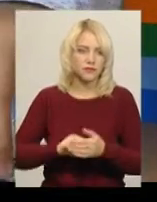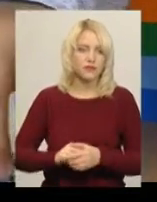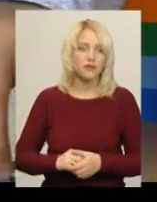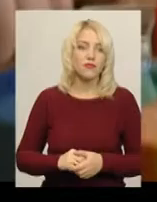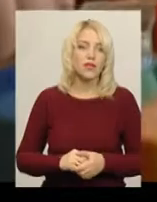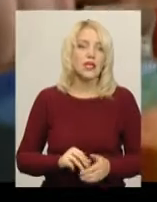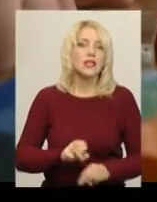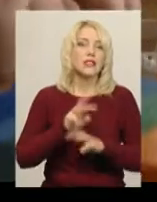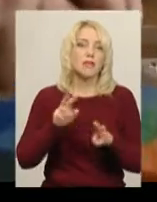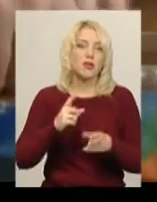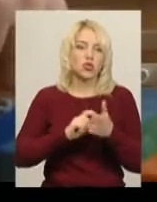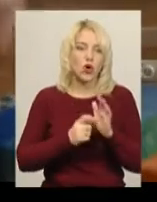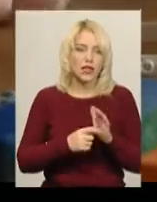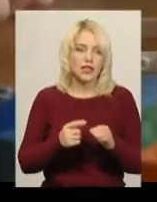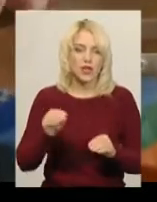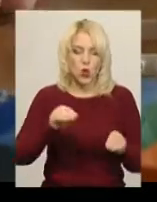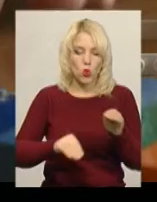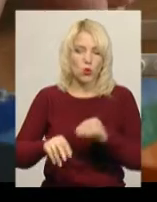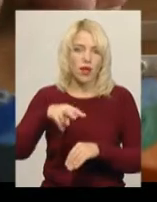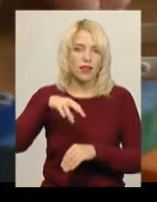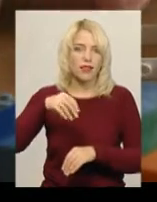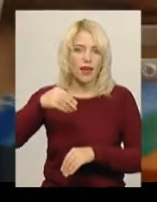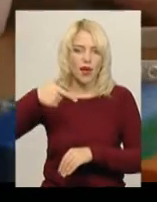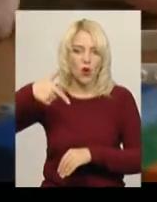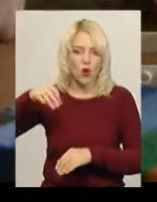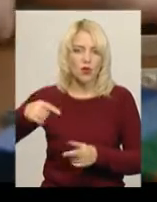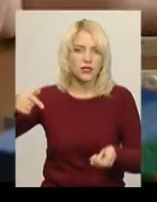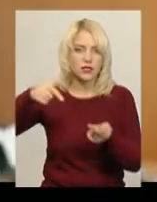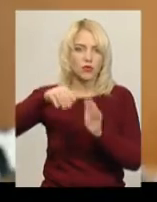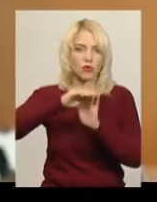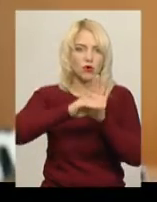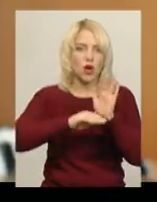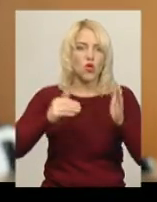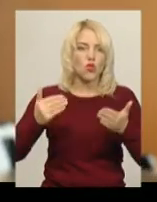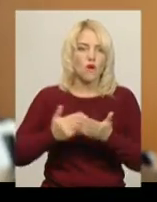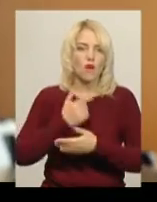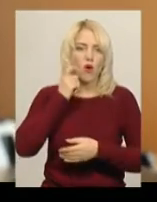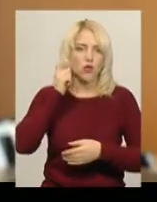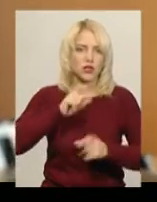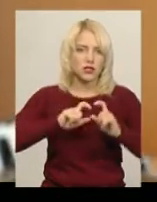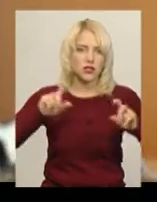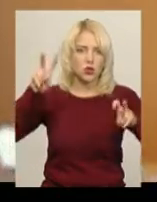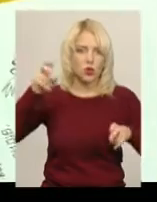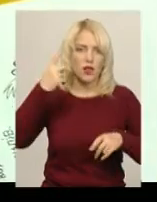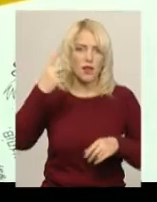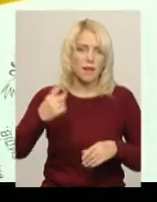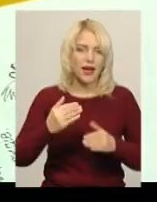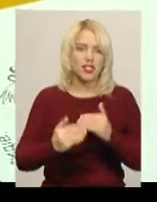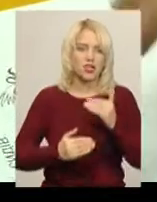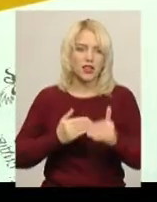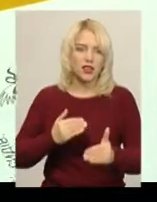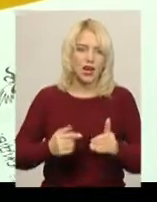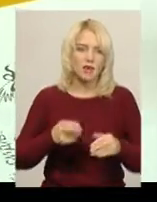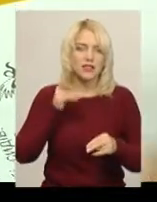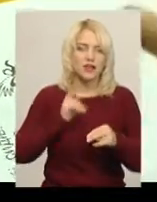Забезпечення першокласників конструкторами Lego відбувається згідно з програмою «Нова українська школа» Перший етап на Хмельниччині завершився до